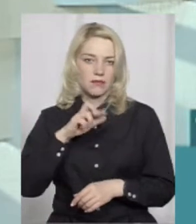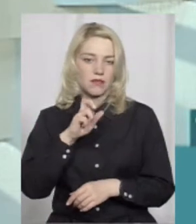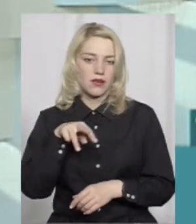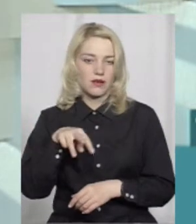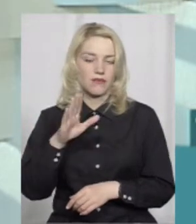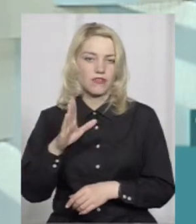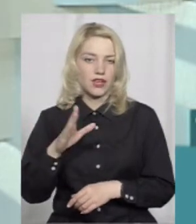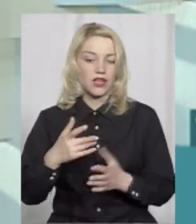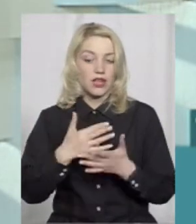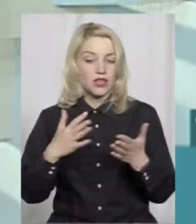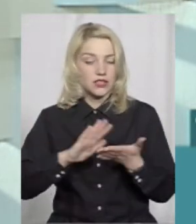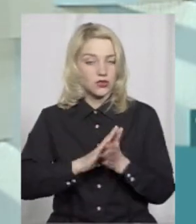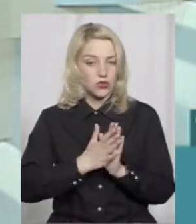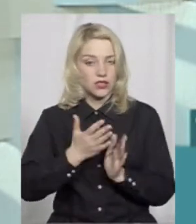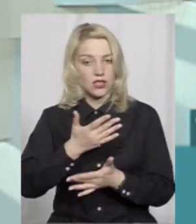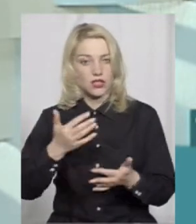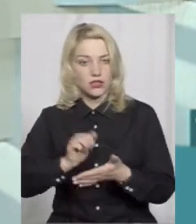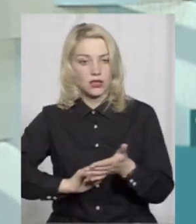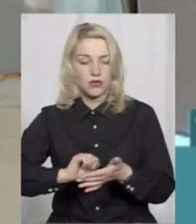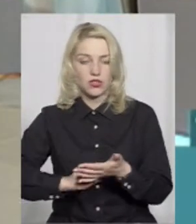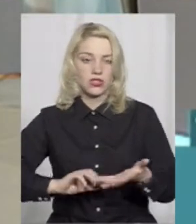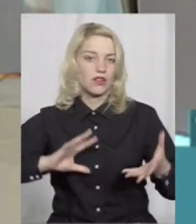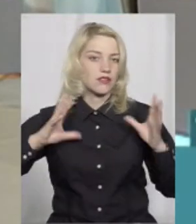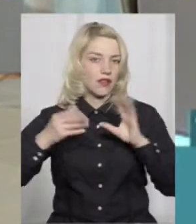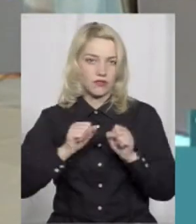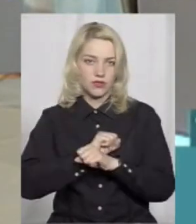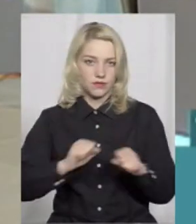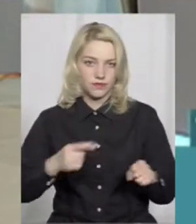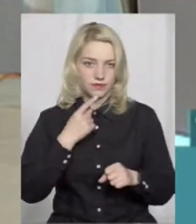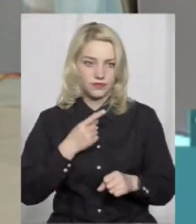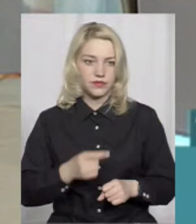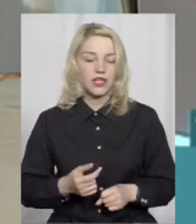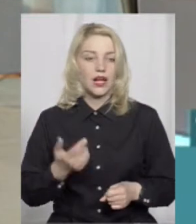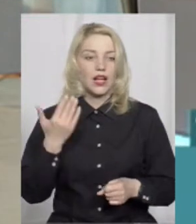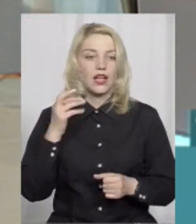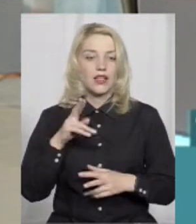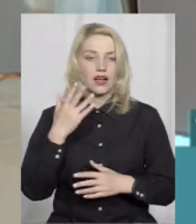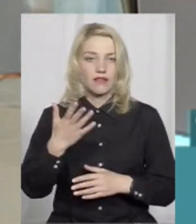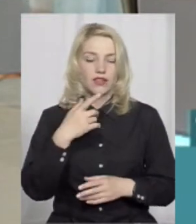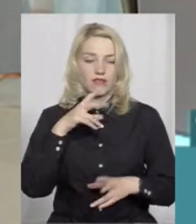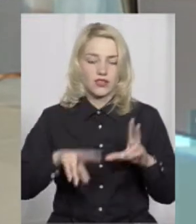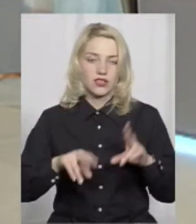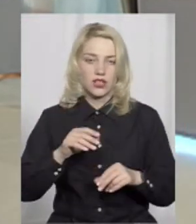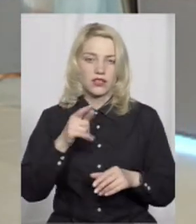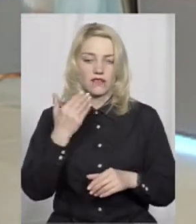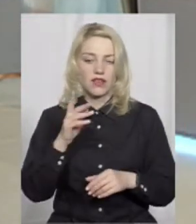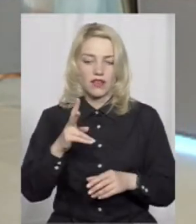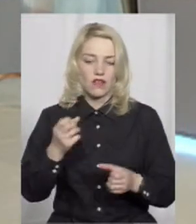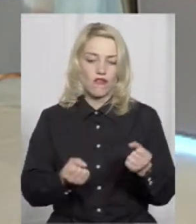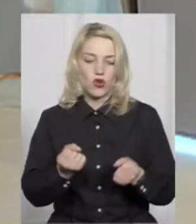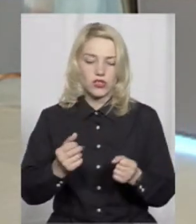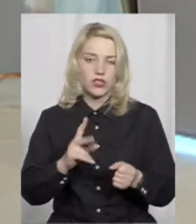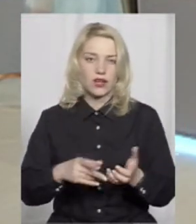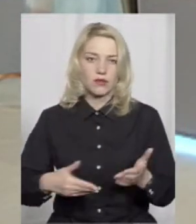Тому різні ситуації, різні причини. Важко узагальнити. Володимир, а як ви рахуєте, ви як водій і пішоход,